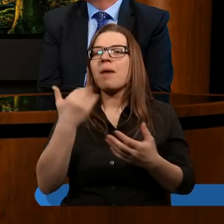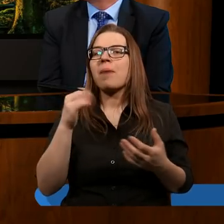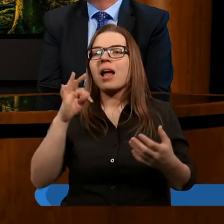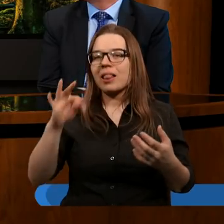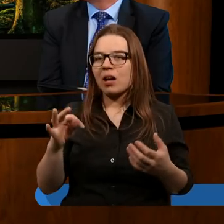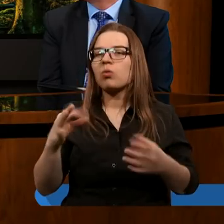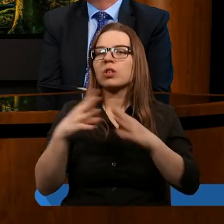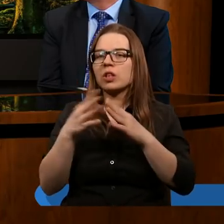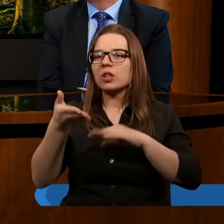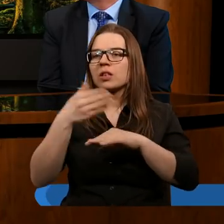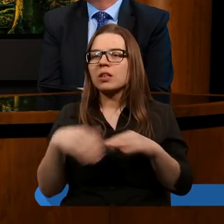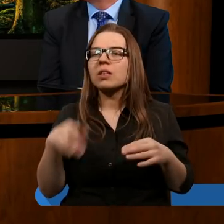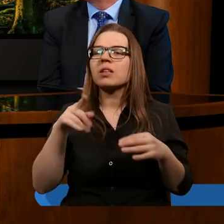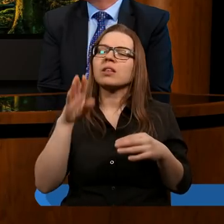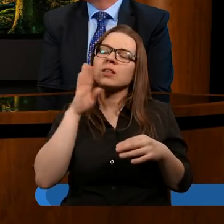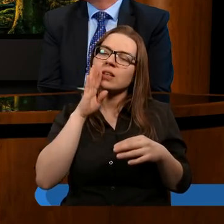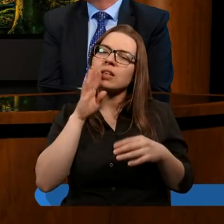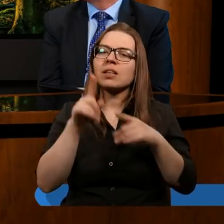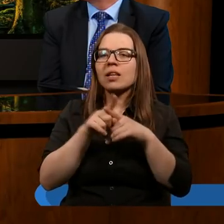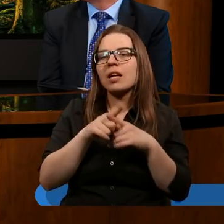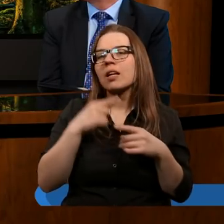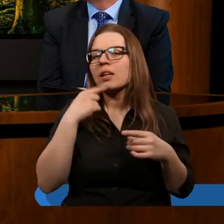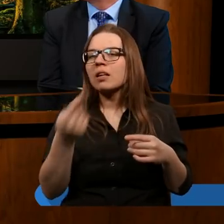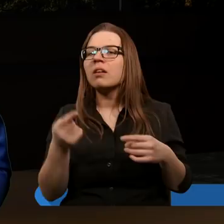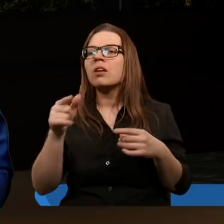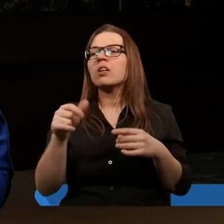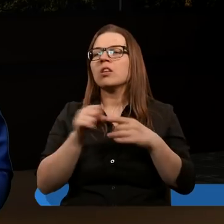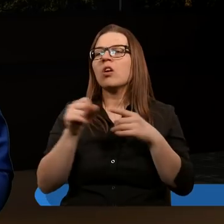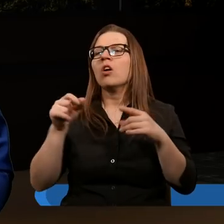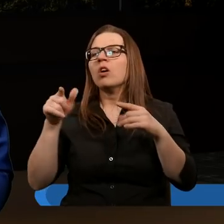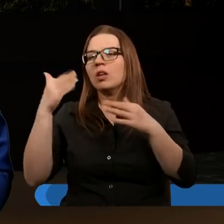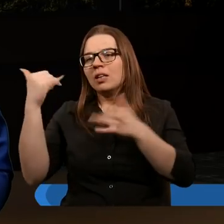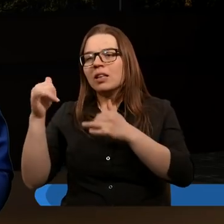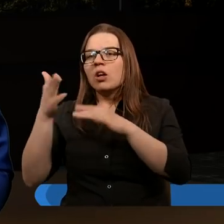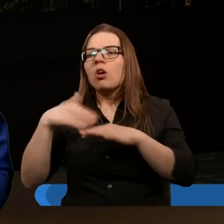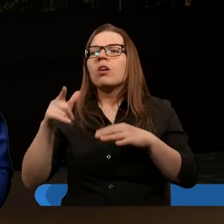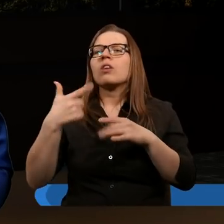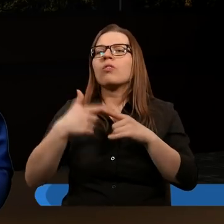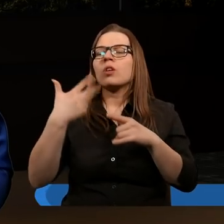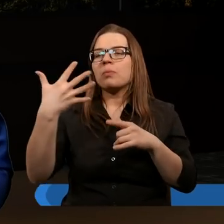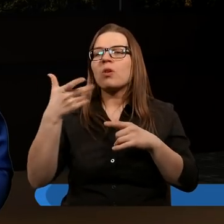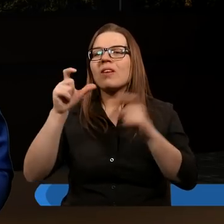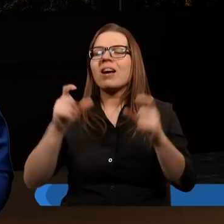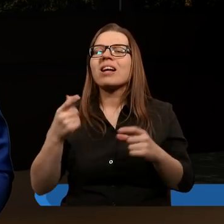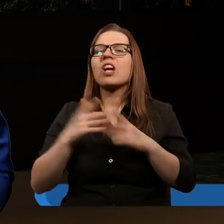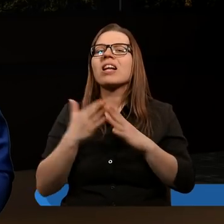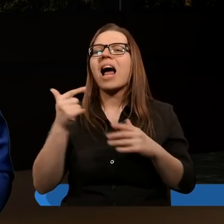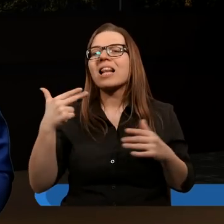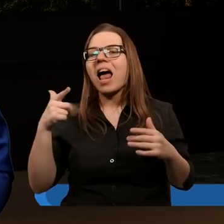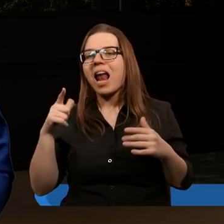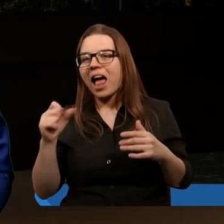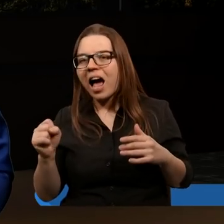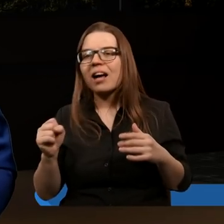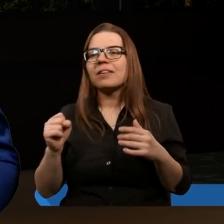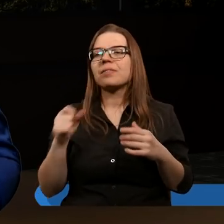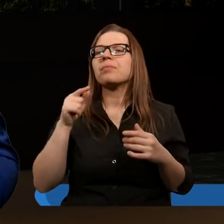czwartym rozdziale, tak? Ale też jak najbardziej do siedmego rozdziału księgi Daniela dwudziesty piąty werset, tak? Gdzie właśnie